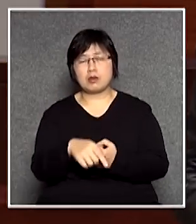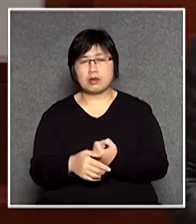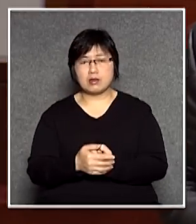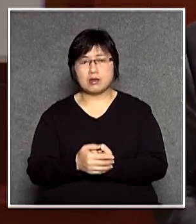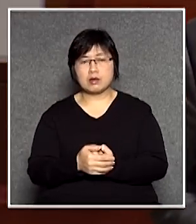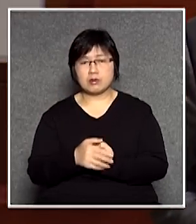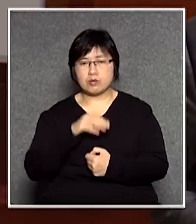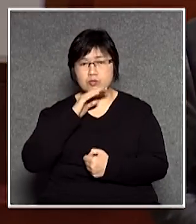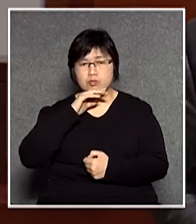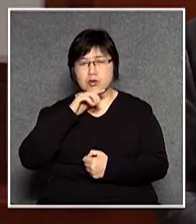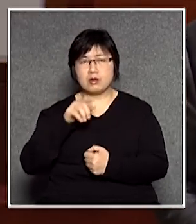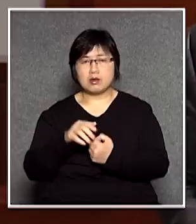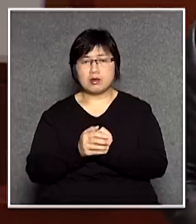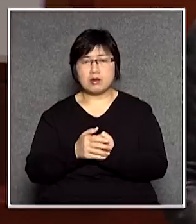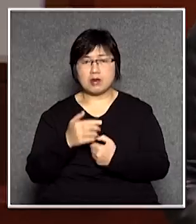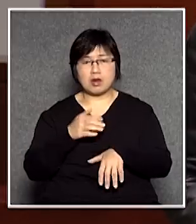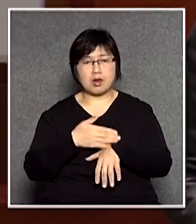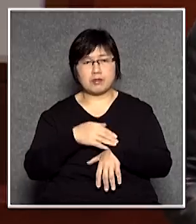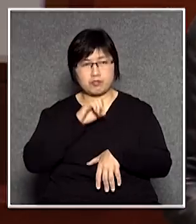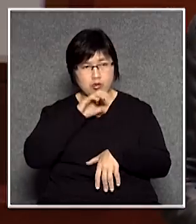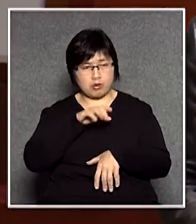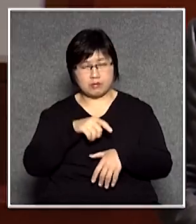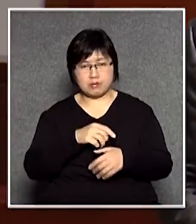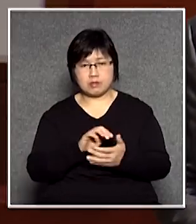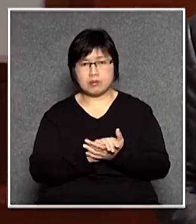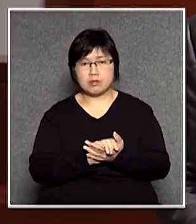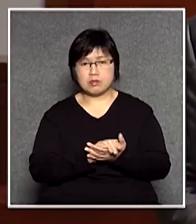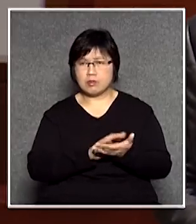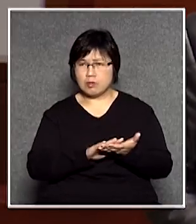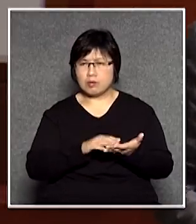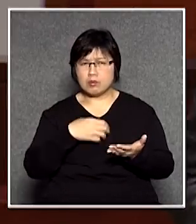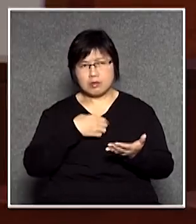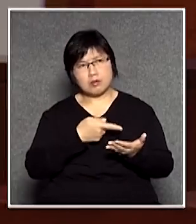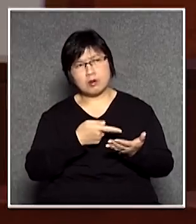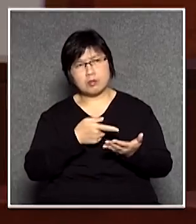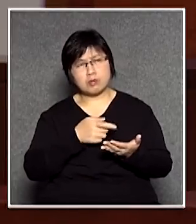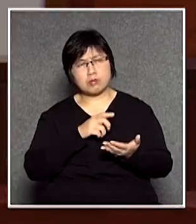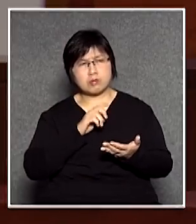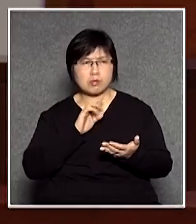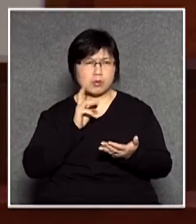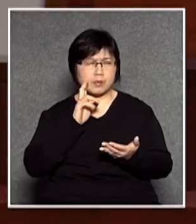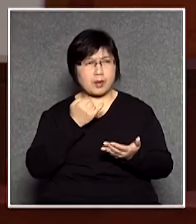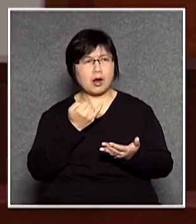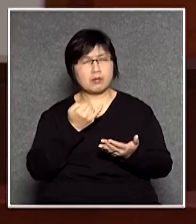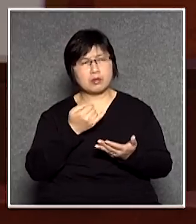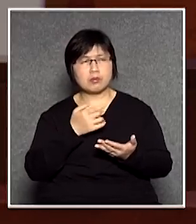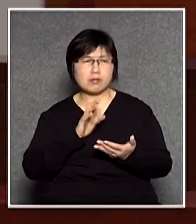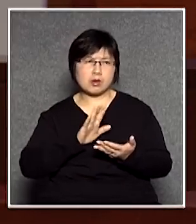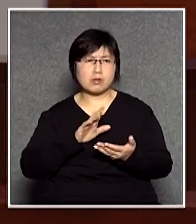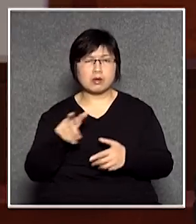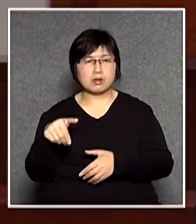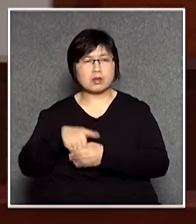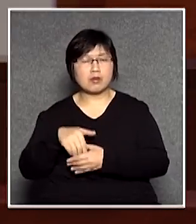但是如果我剛才說的些你覺得咦?不是不對那你有什麼理由投反對票這個修正案